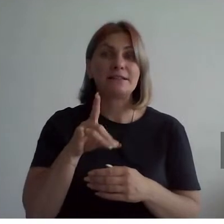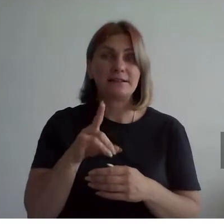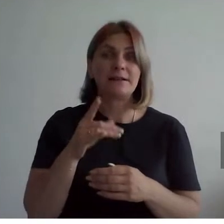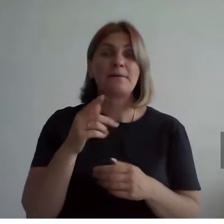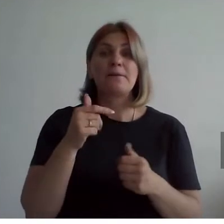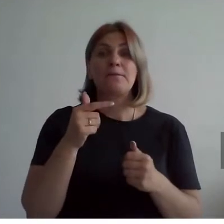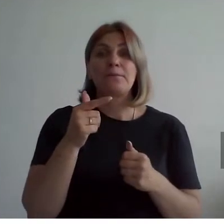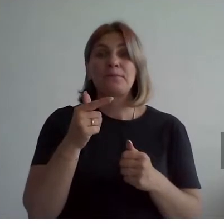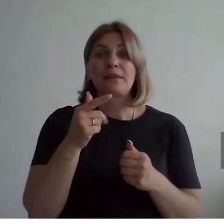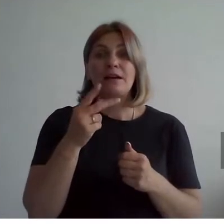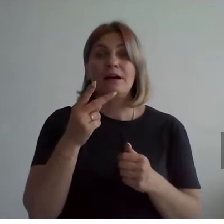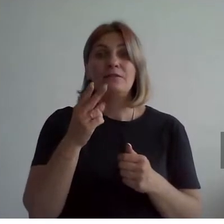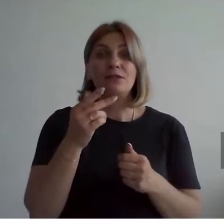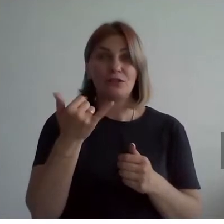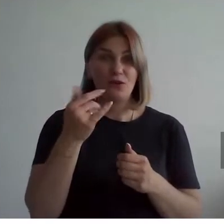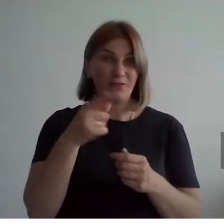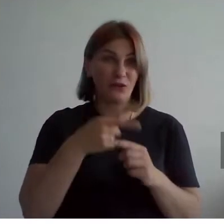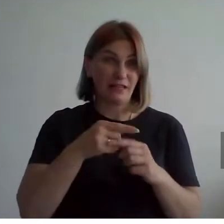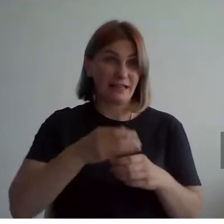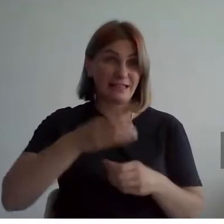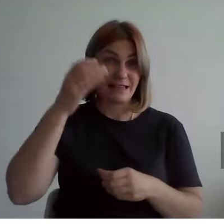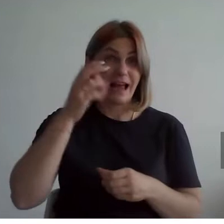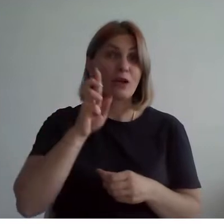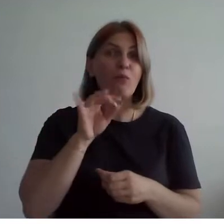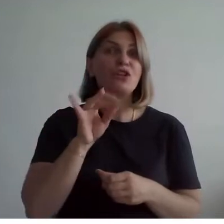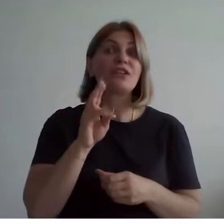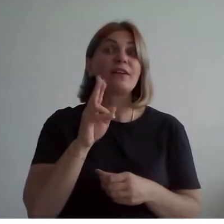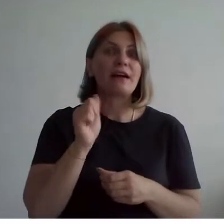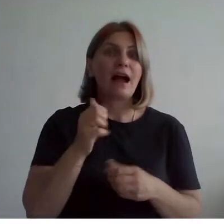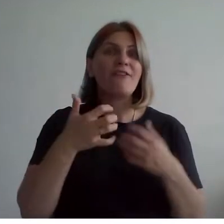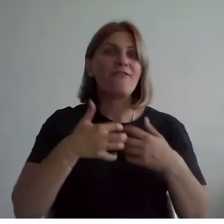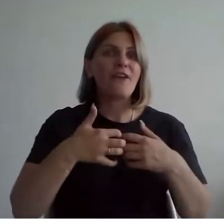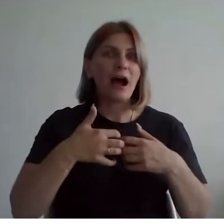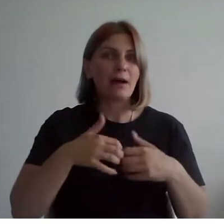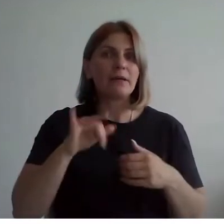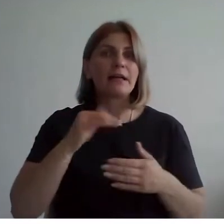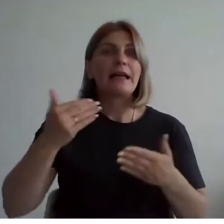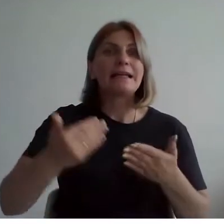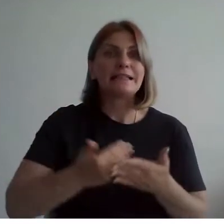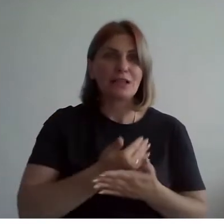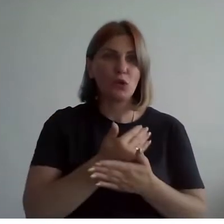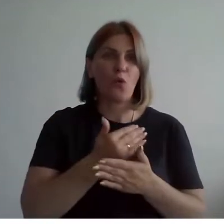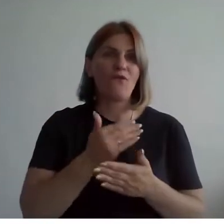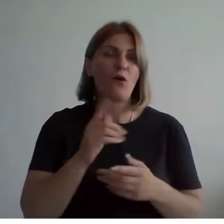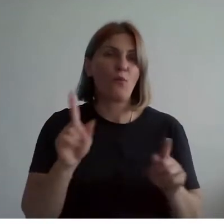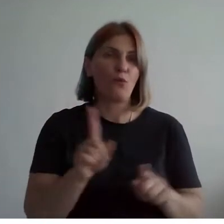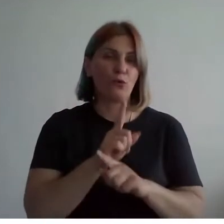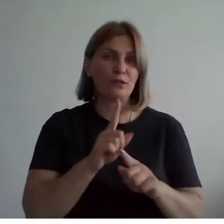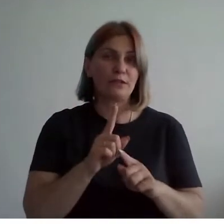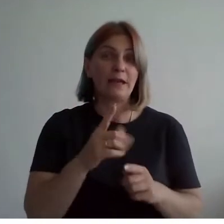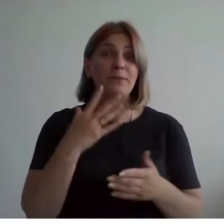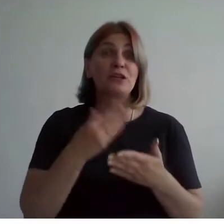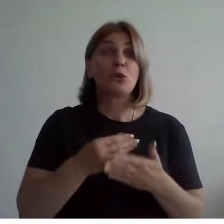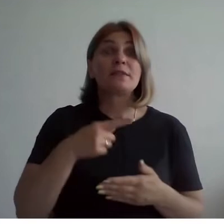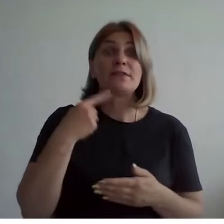большевика, того, что осталось от фабрики и снова музей. Собственно говоря, я сказала